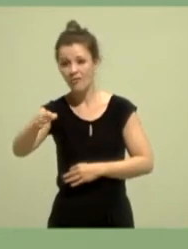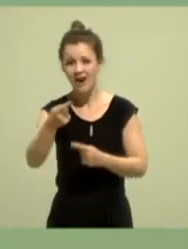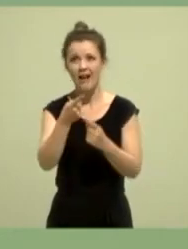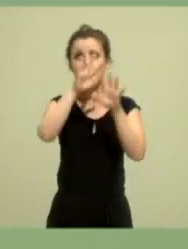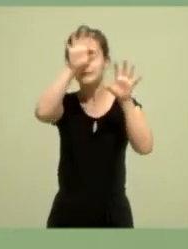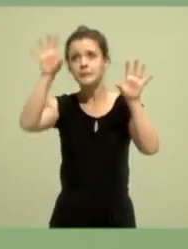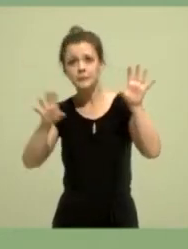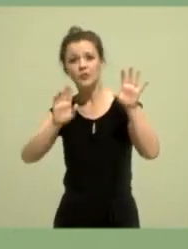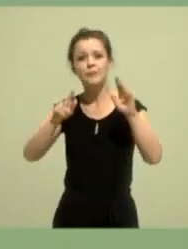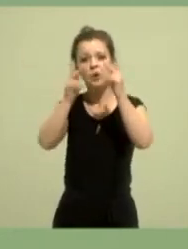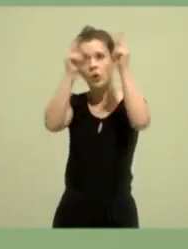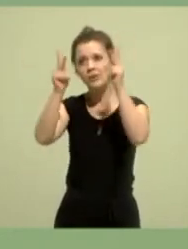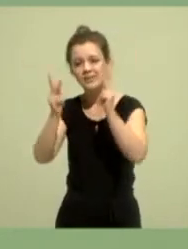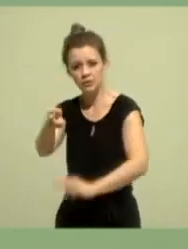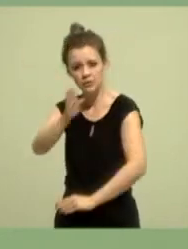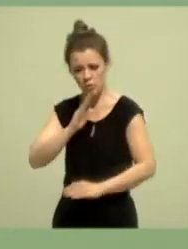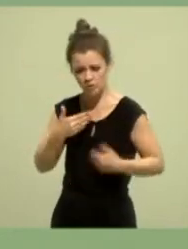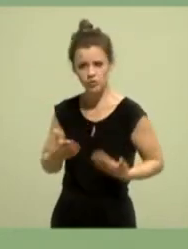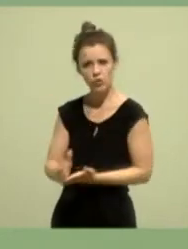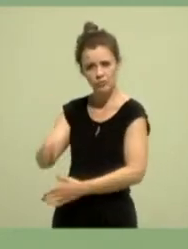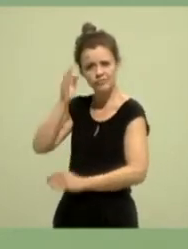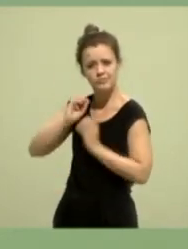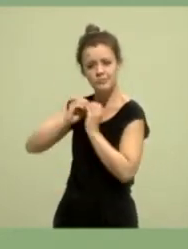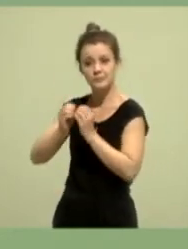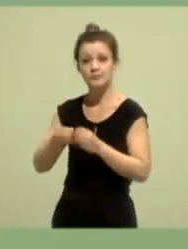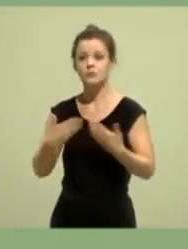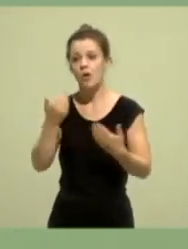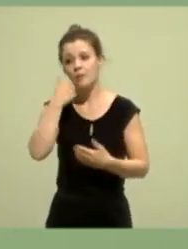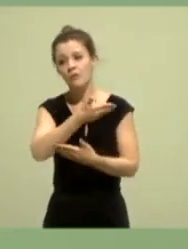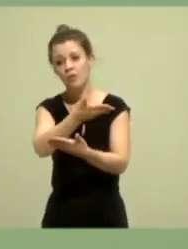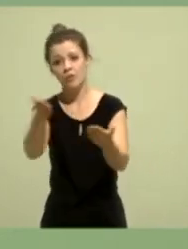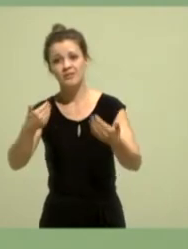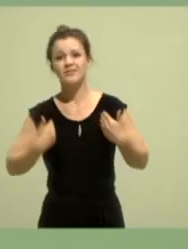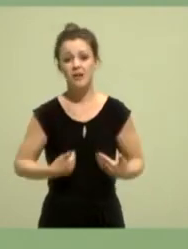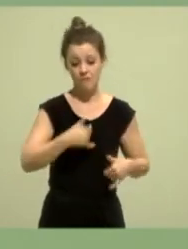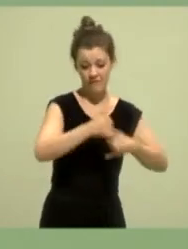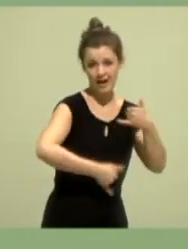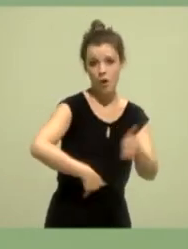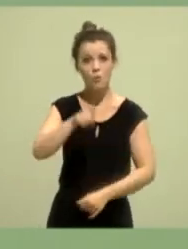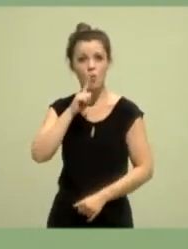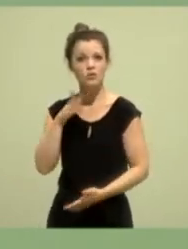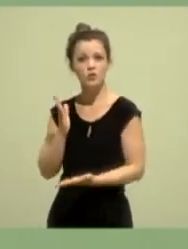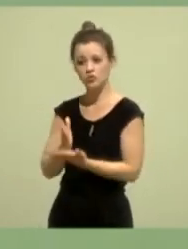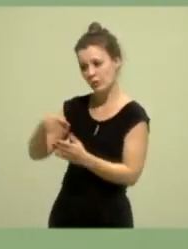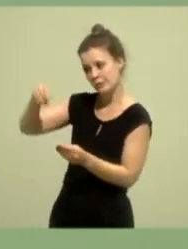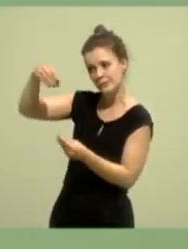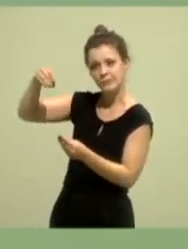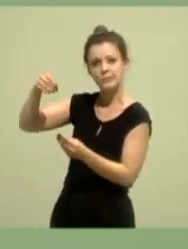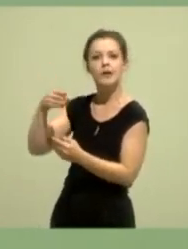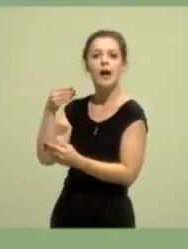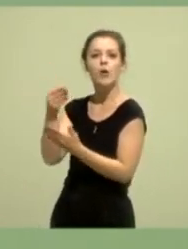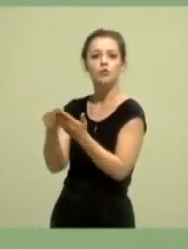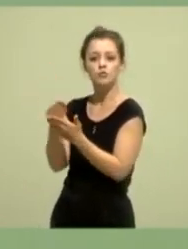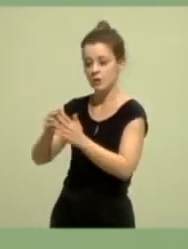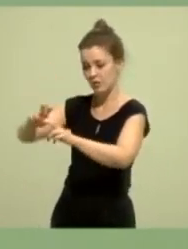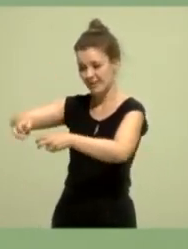Freundinnen und Freunde, ich bin Frau, ich bin Mutter, ich habe eine klassische Ausbildung zur Erzieherin gemacht. Ich arbeite in der stationären Jugendhilfe,